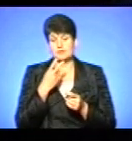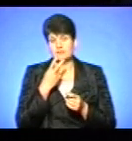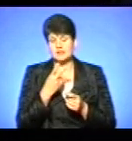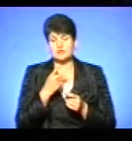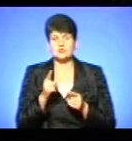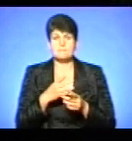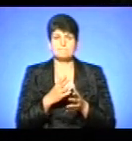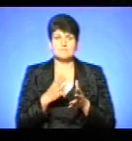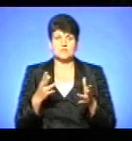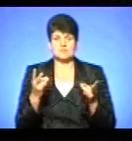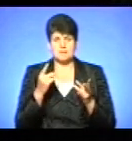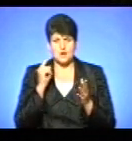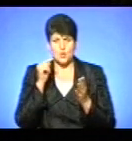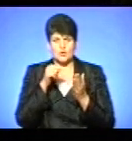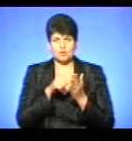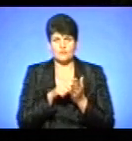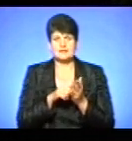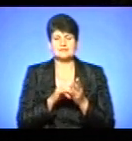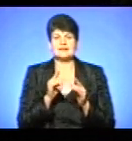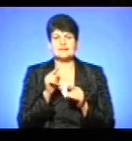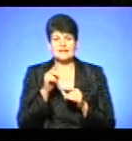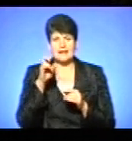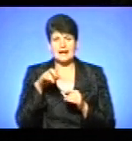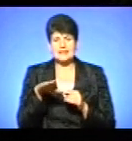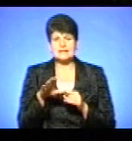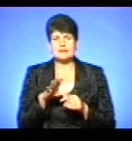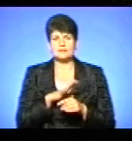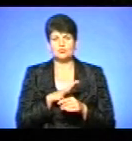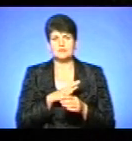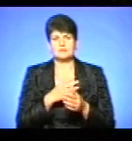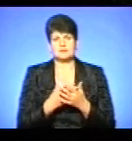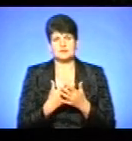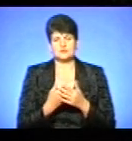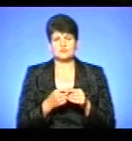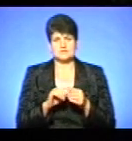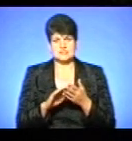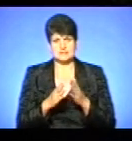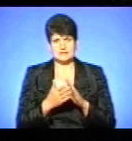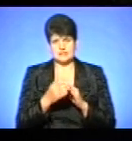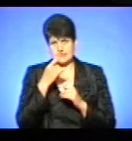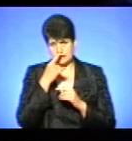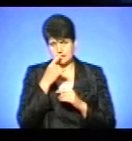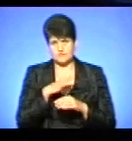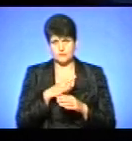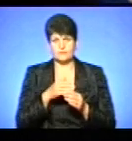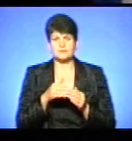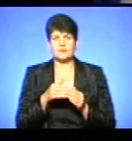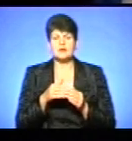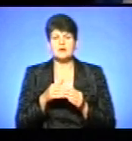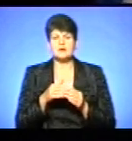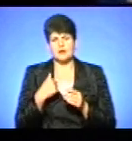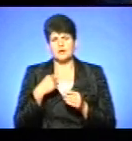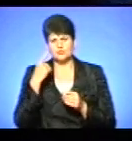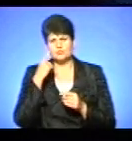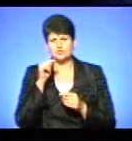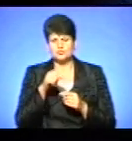найбільше треба орієнтуватися на ті країни, які от були приблизно в такій ситуації, недавно виходили з них. Я думаю, що тут